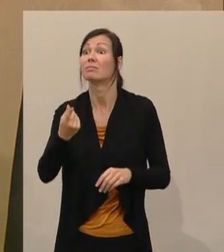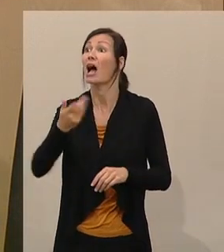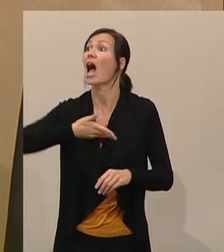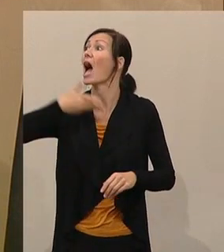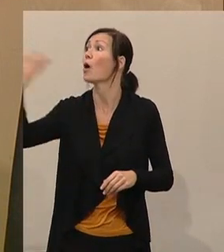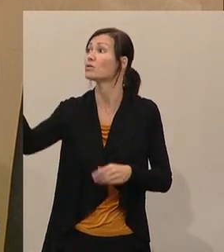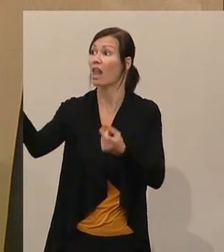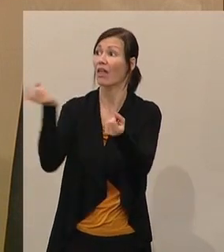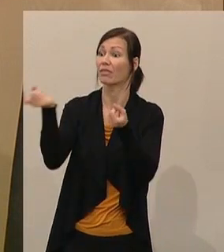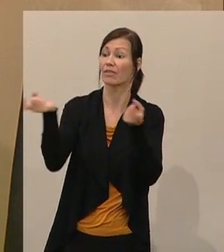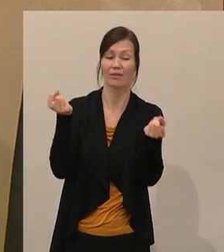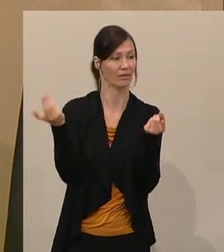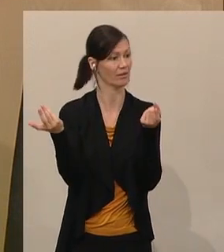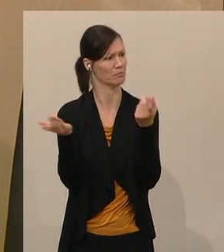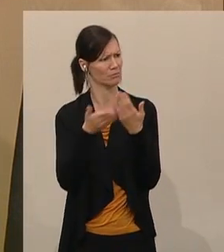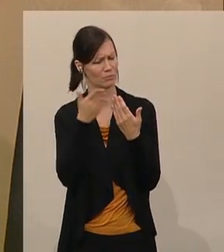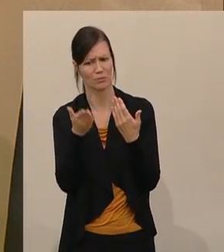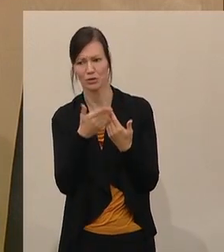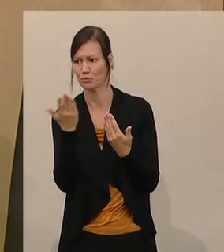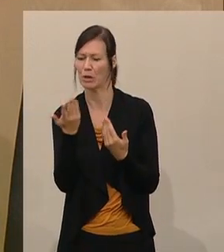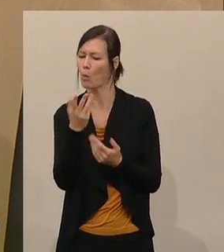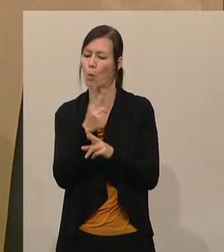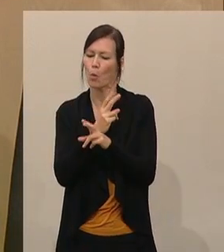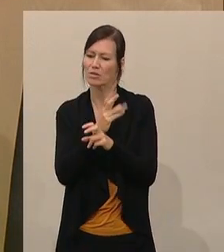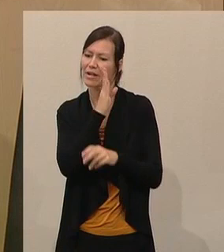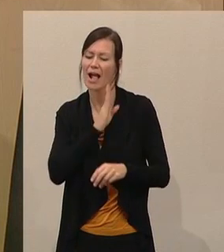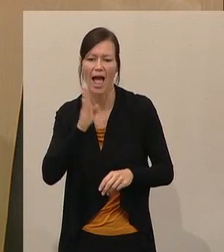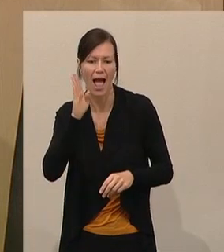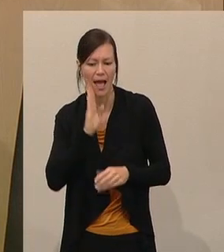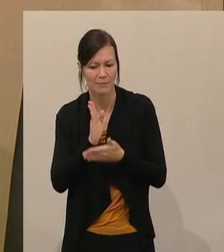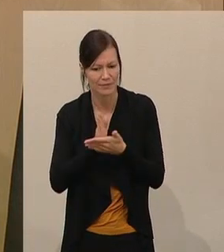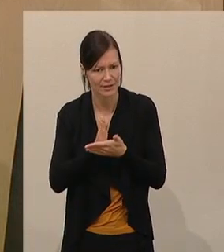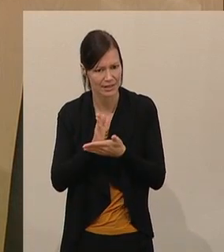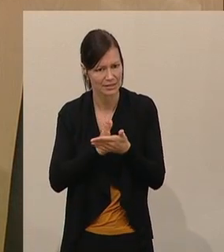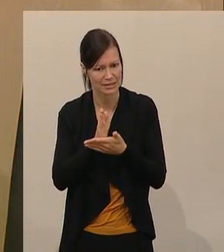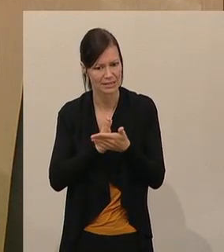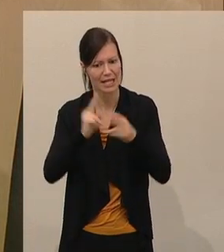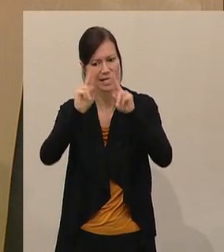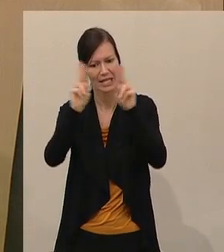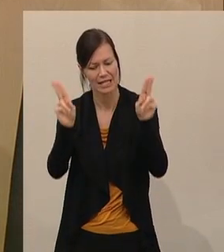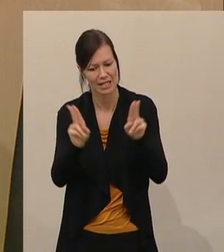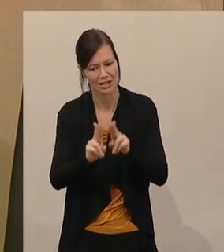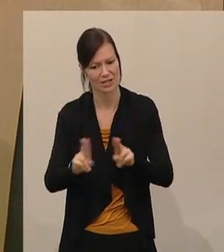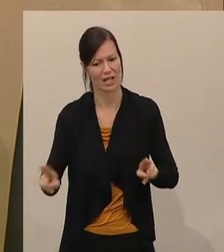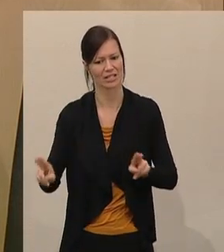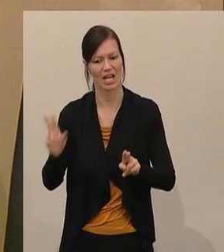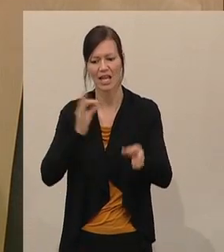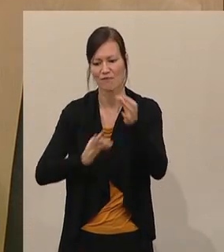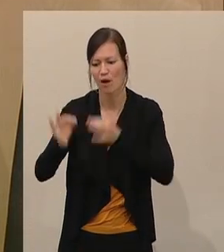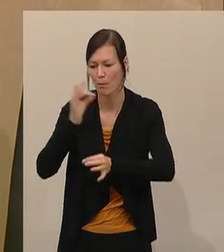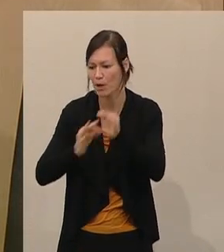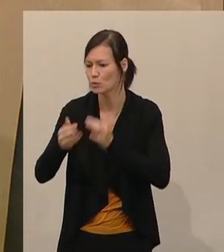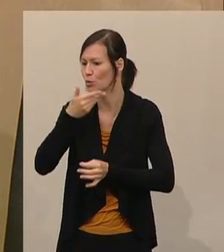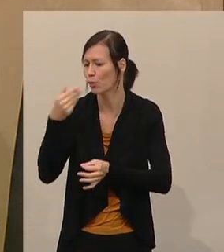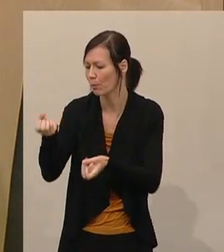erfolgen, der österreichische Geheimdienst würde von wichtigen internationalen Informationen abgeschnitten, dann